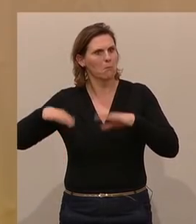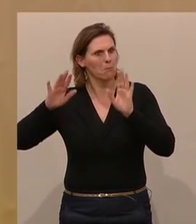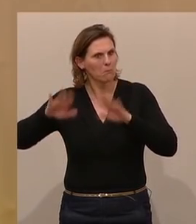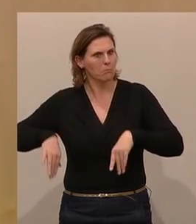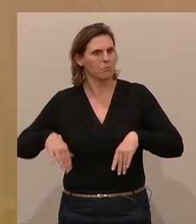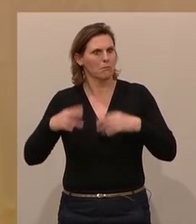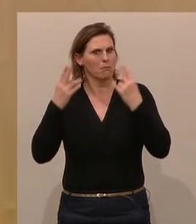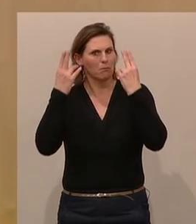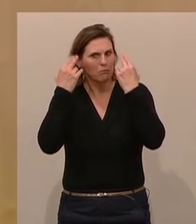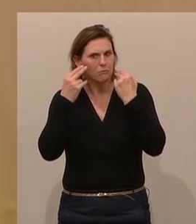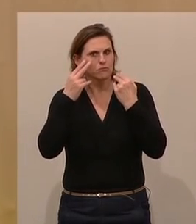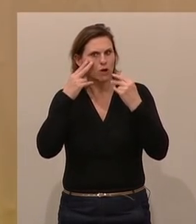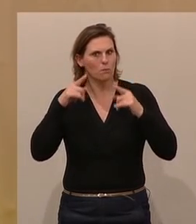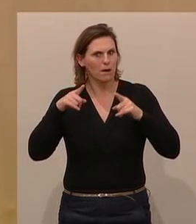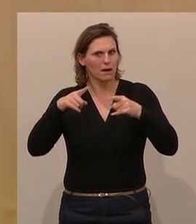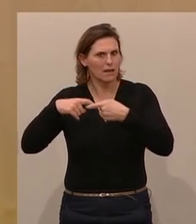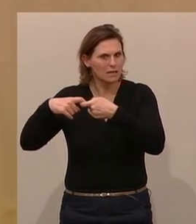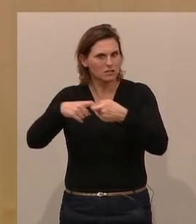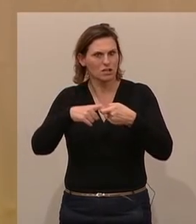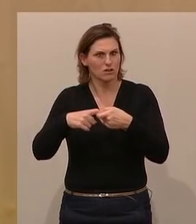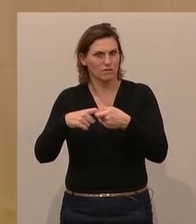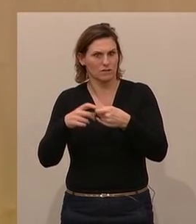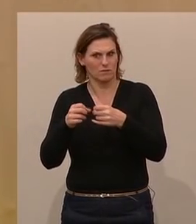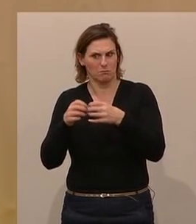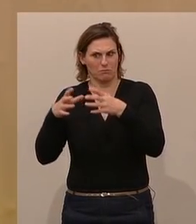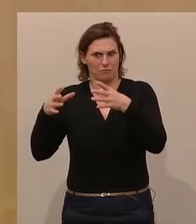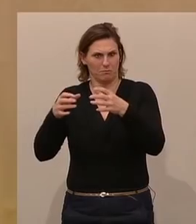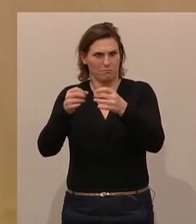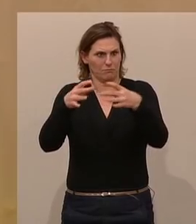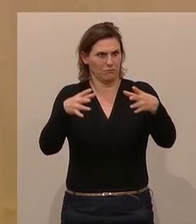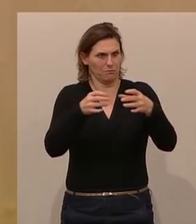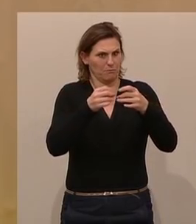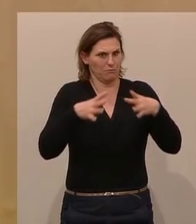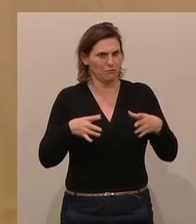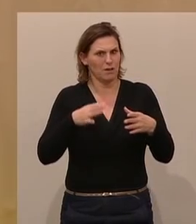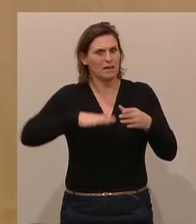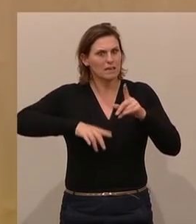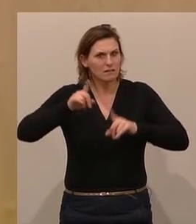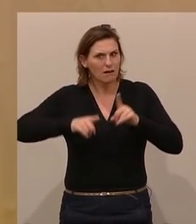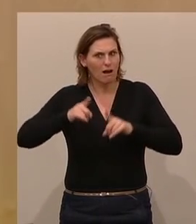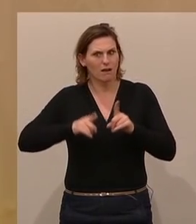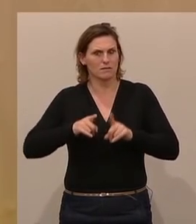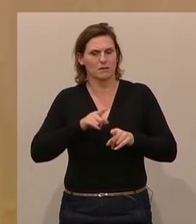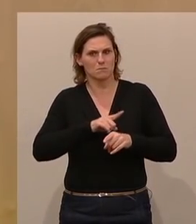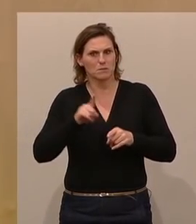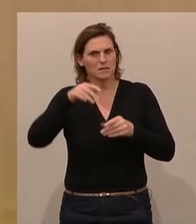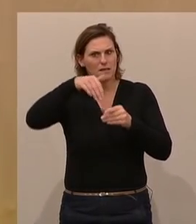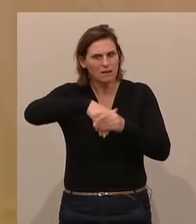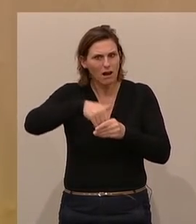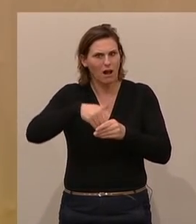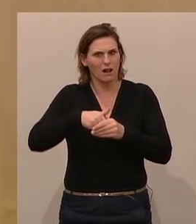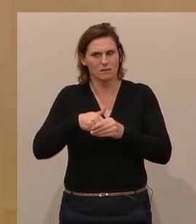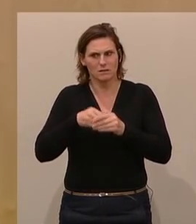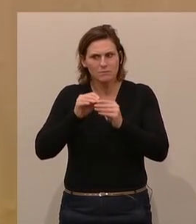zugeschaut, dass hier wirklich Parallelgesellschaften entstehen. Man hat zugelassen vom Kindergarten weg, dass hier Inhalte